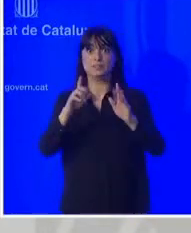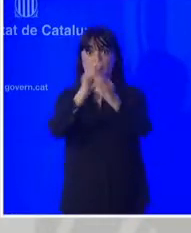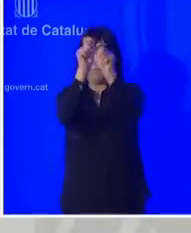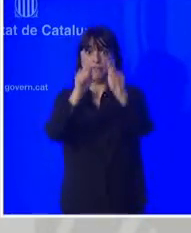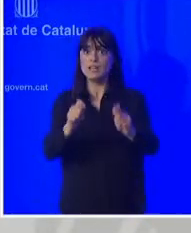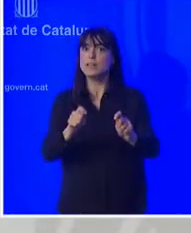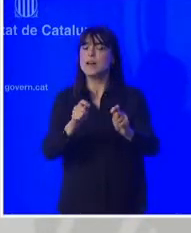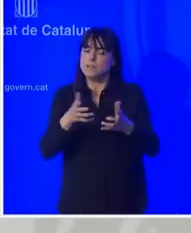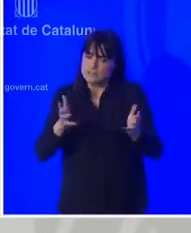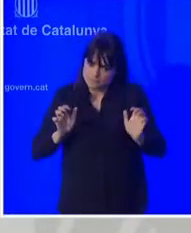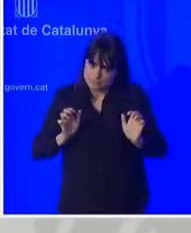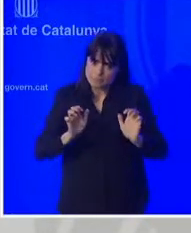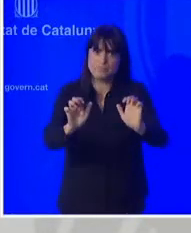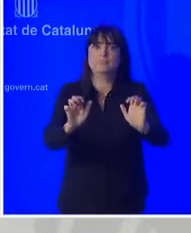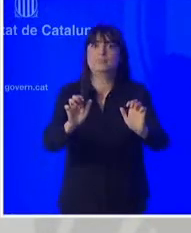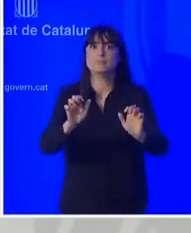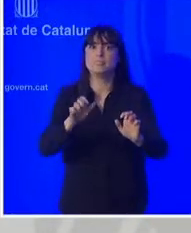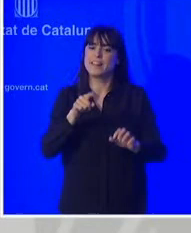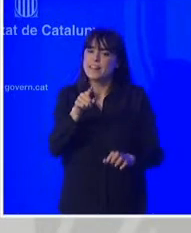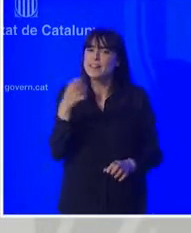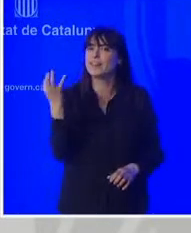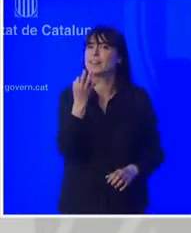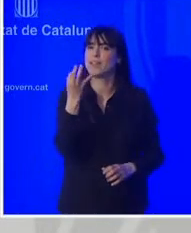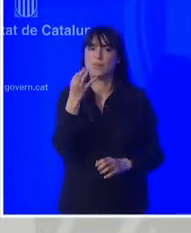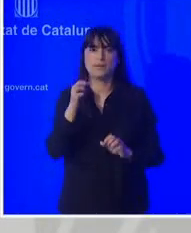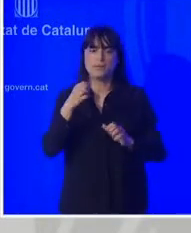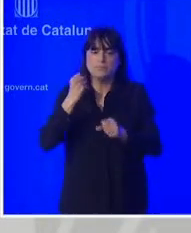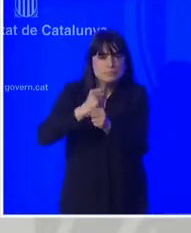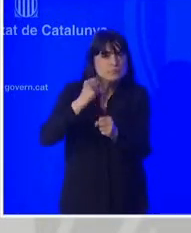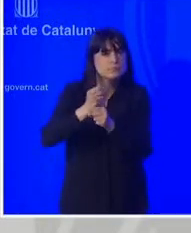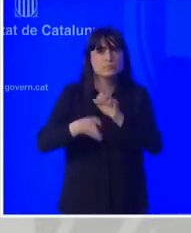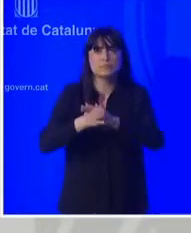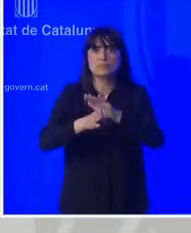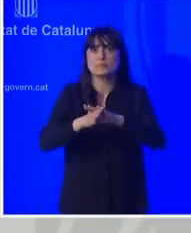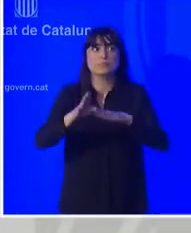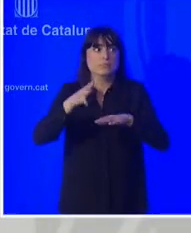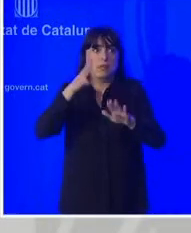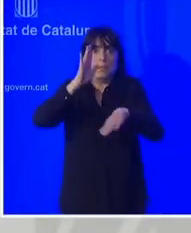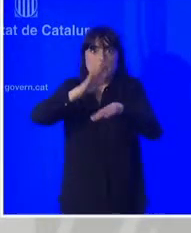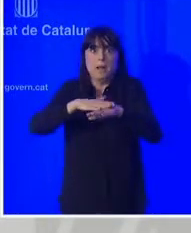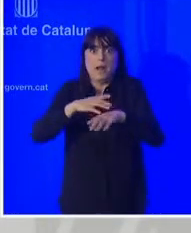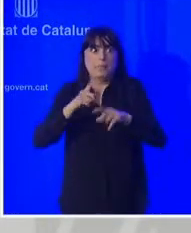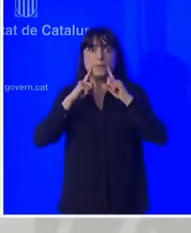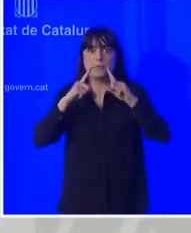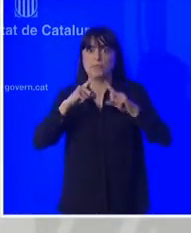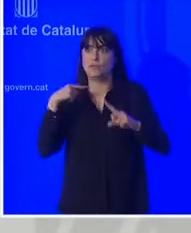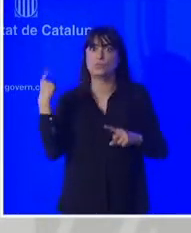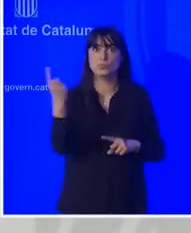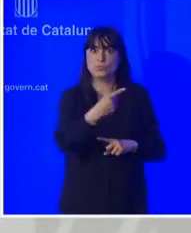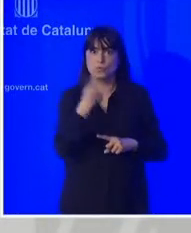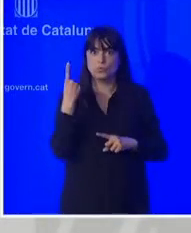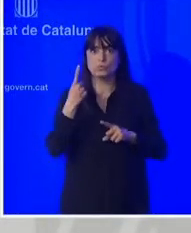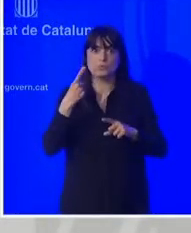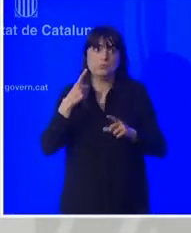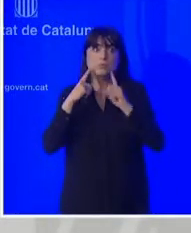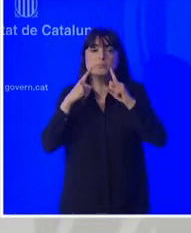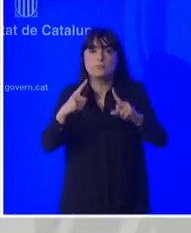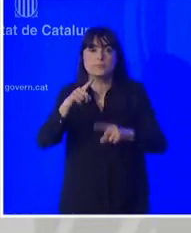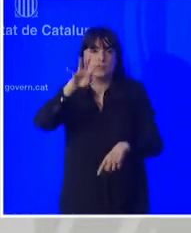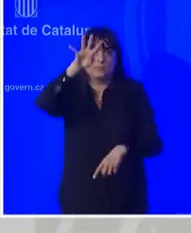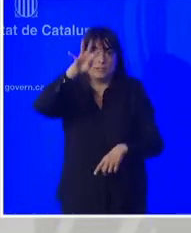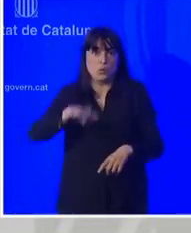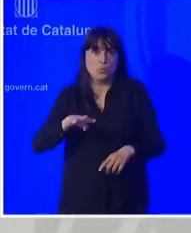considerada clau per a la recuperació econòmica, pel seu impacte en l'economia i en la internacionalització de les